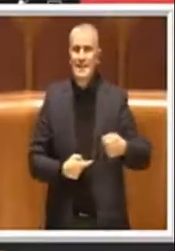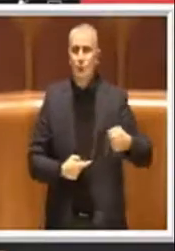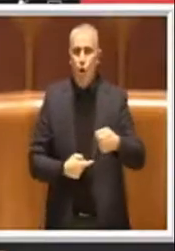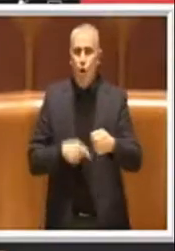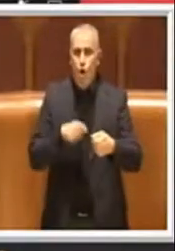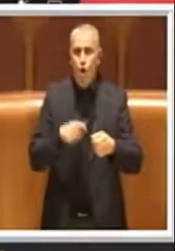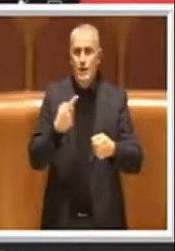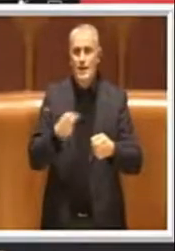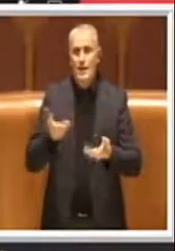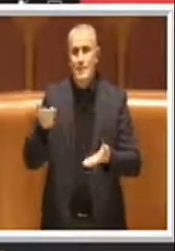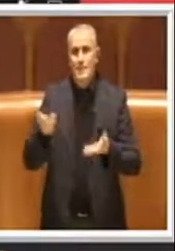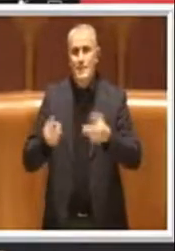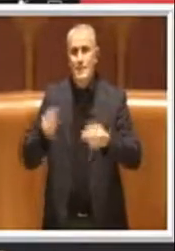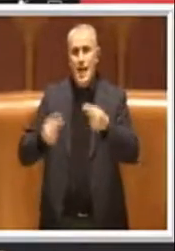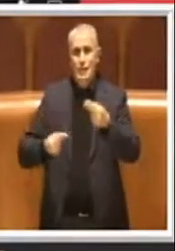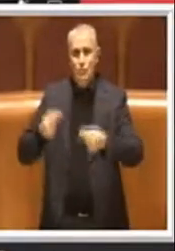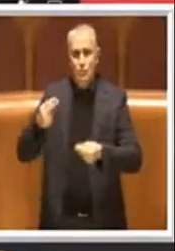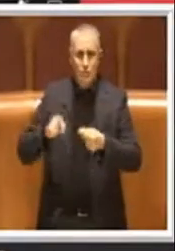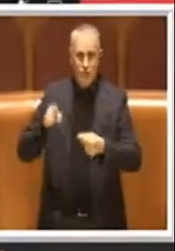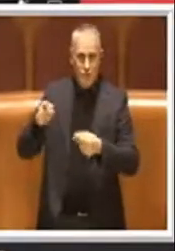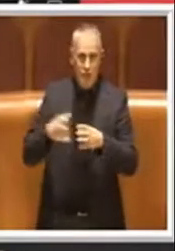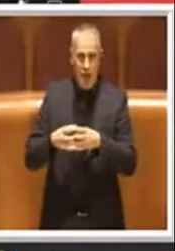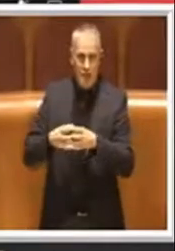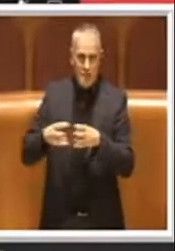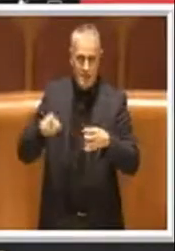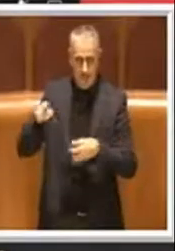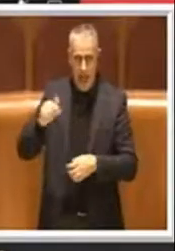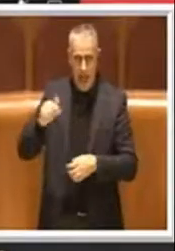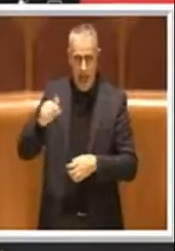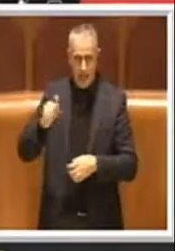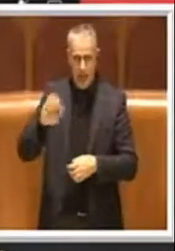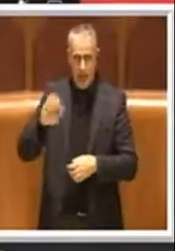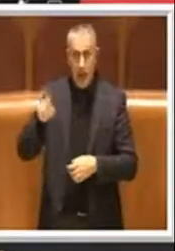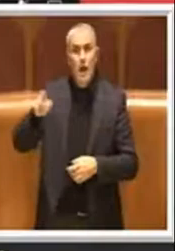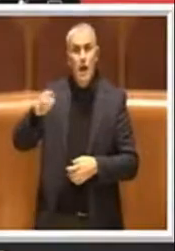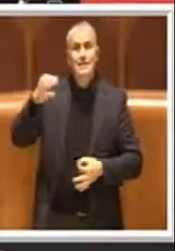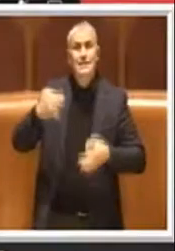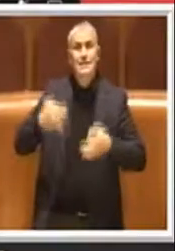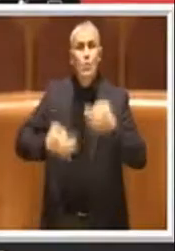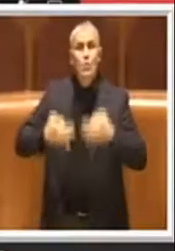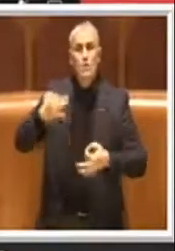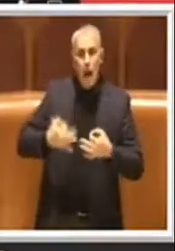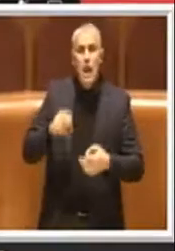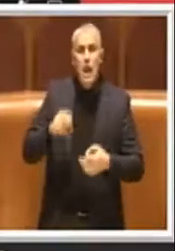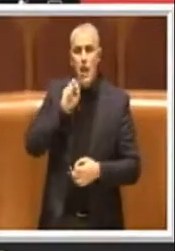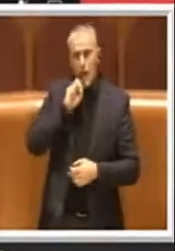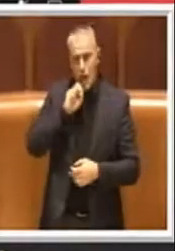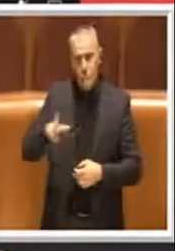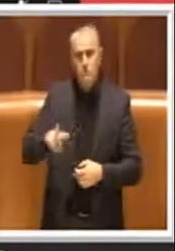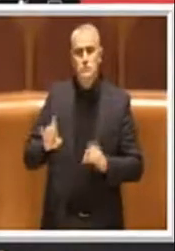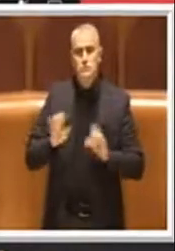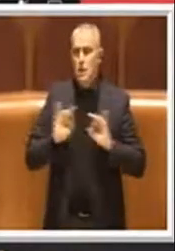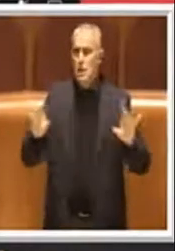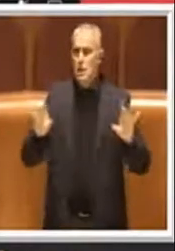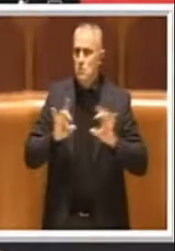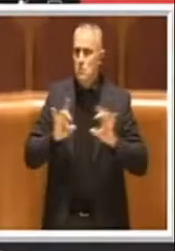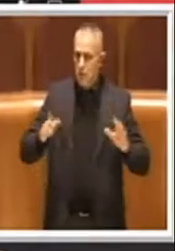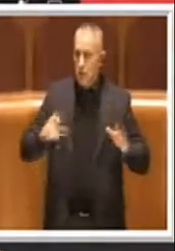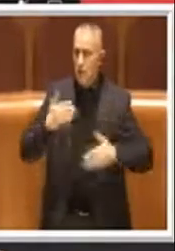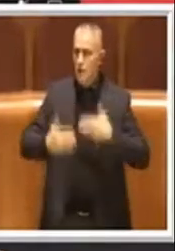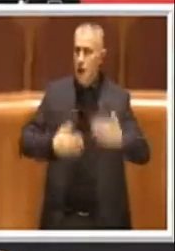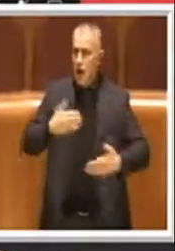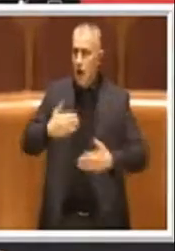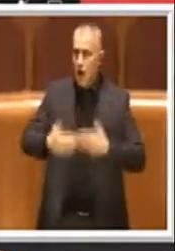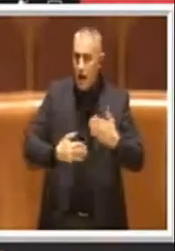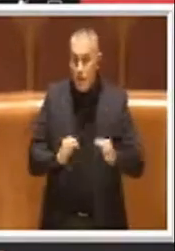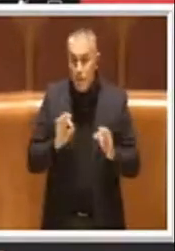'azienda e anche il tribunale ha dato il via libera a questo piano, solo allora,